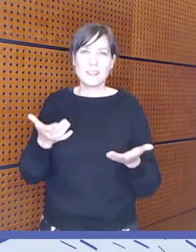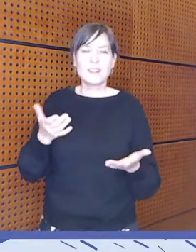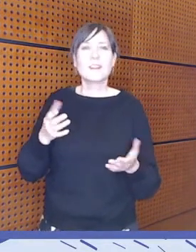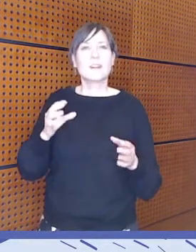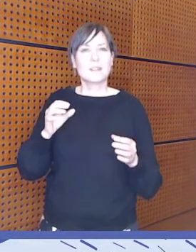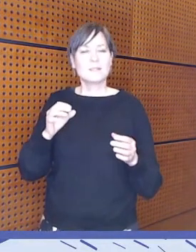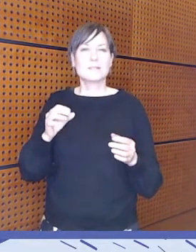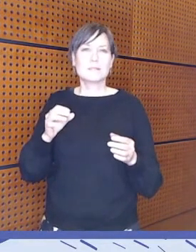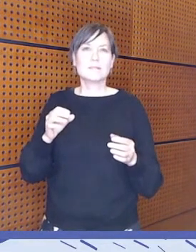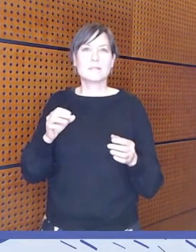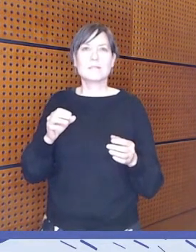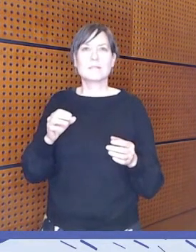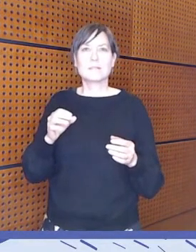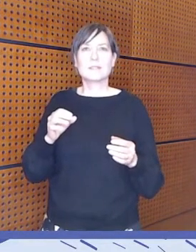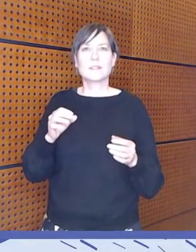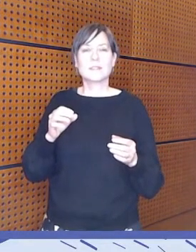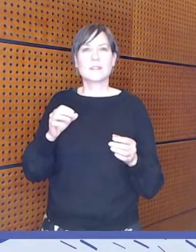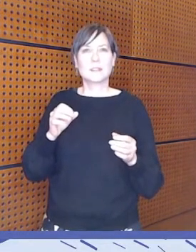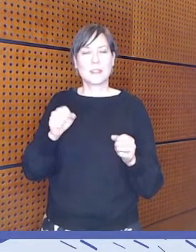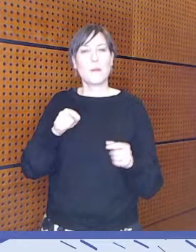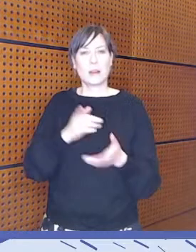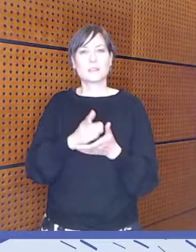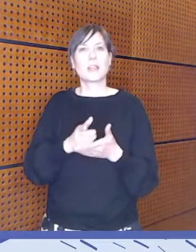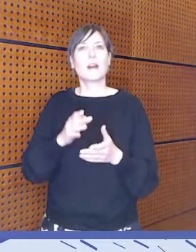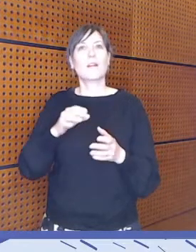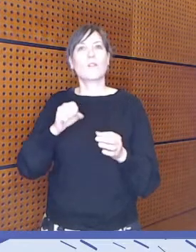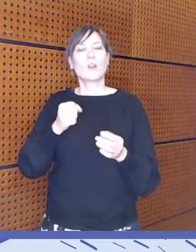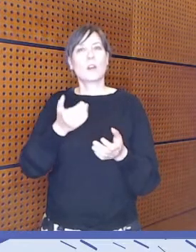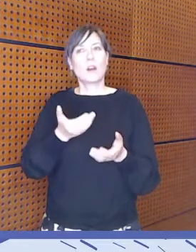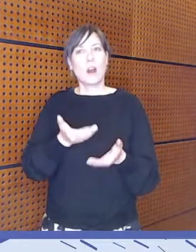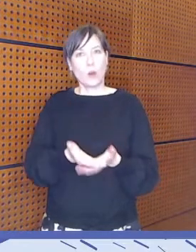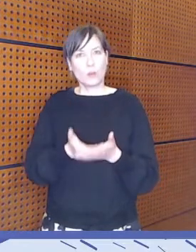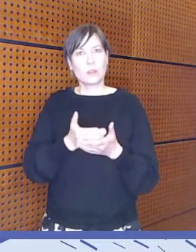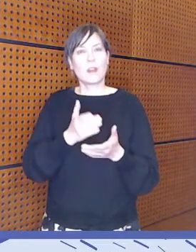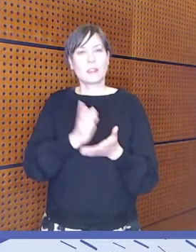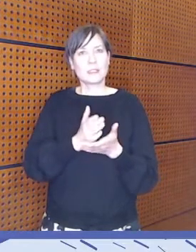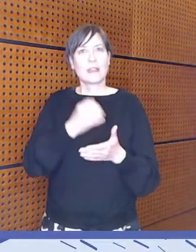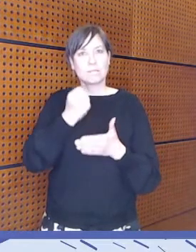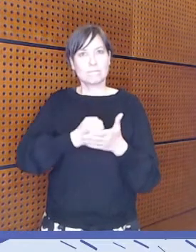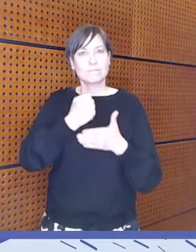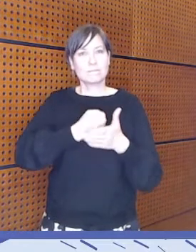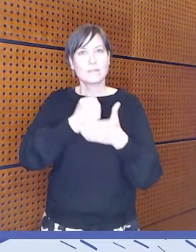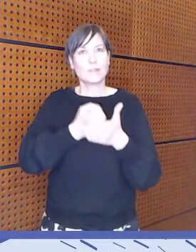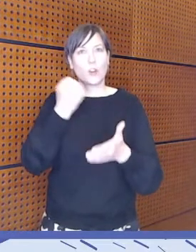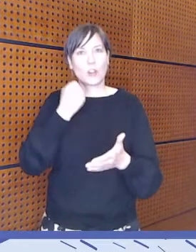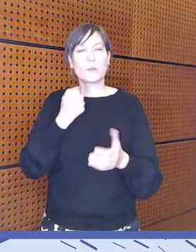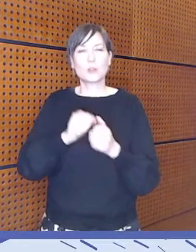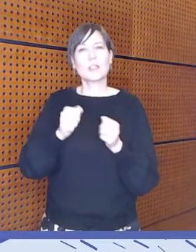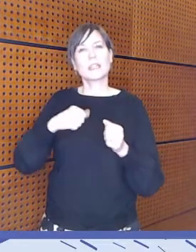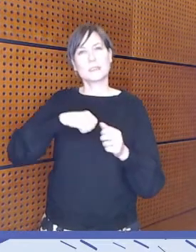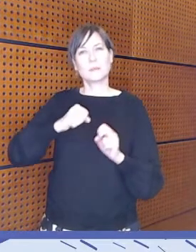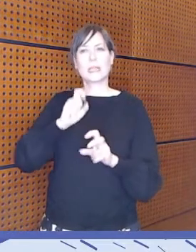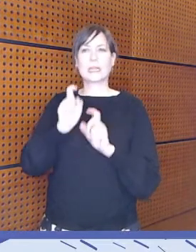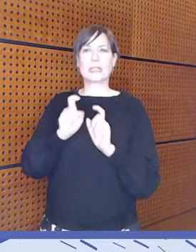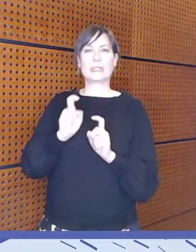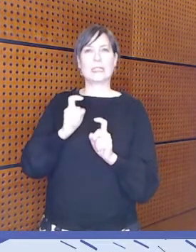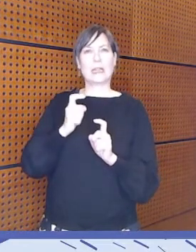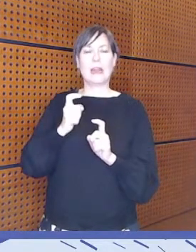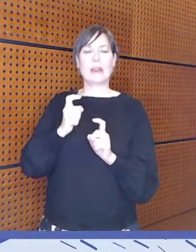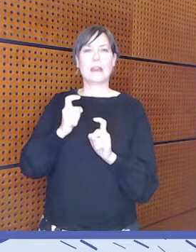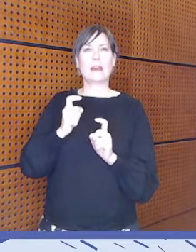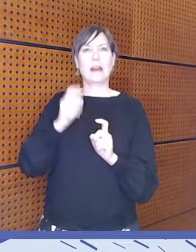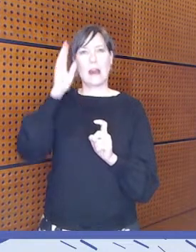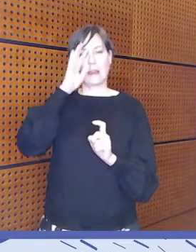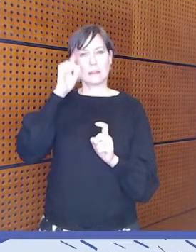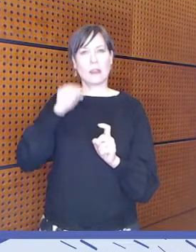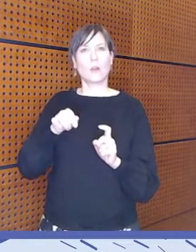itse auttamaan tätä asiaa tai viemään asioita eteenpäin. Ja sekin pitää olla kriittisen tarkastelun alla, myös mun mielestä mediakastuskentällä